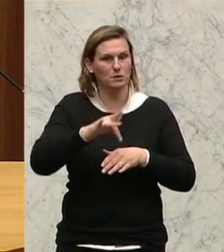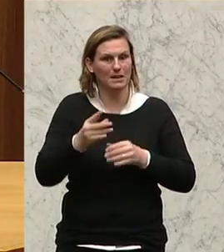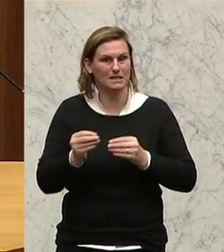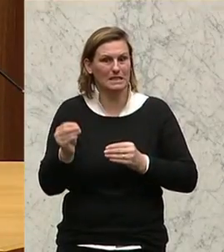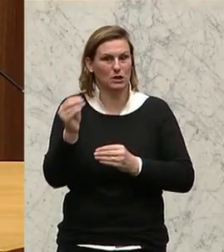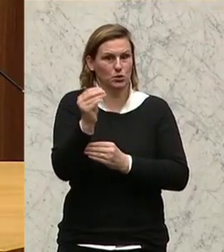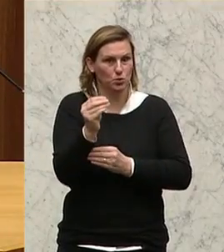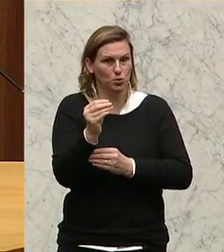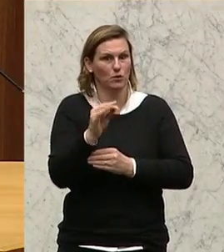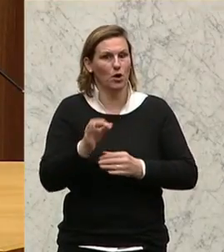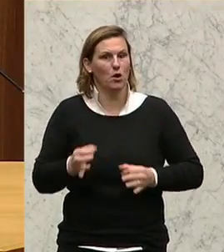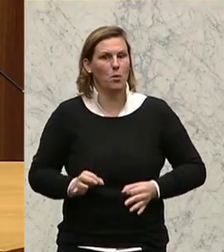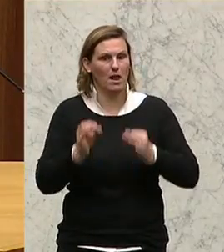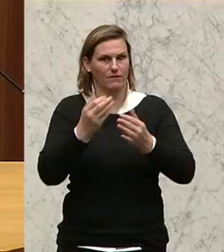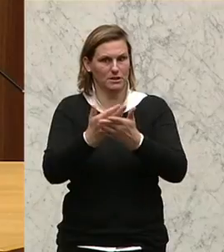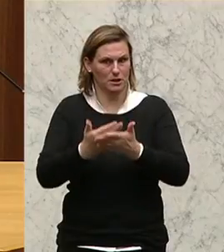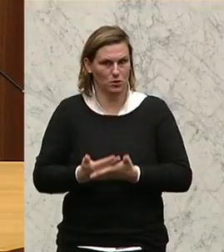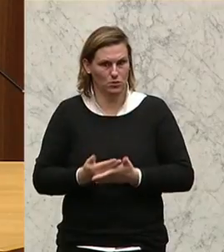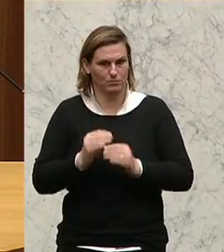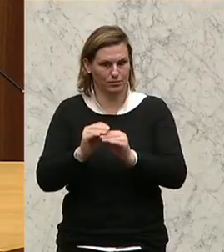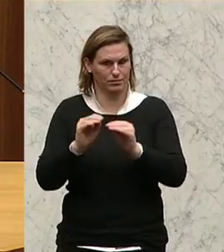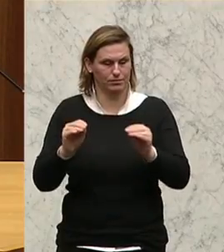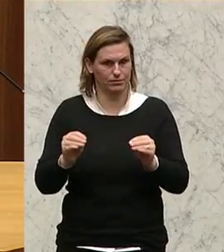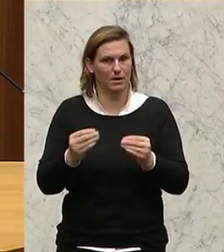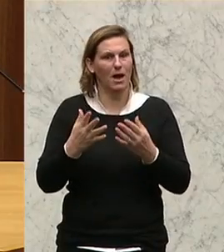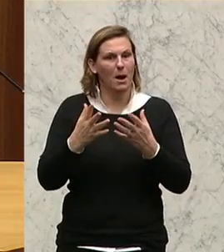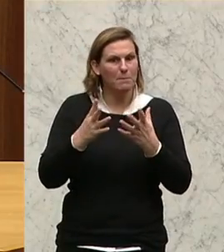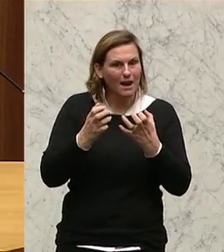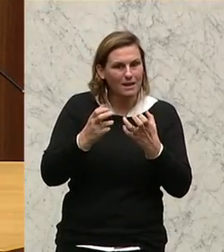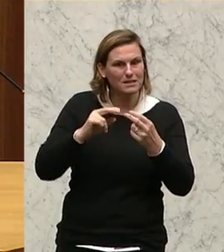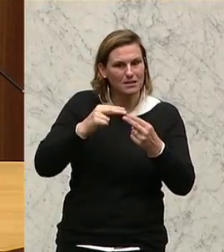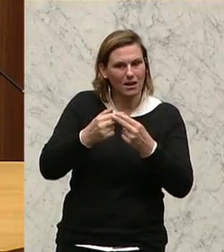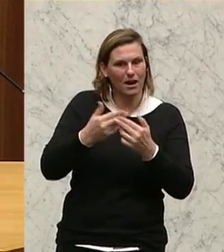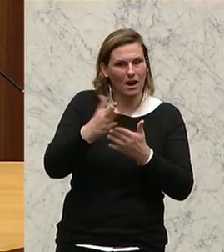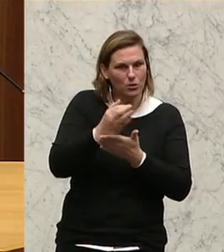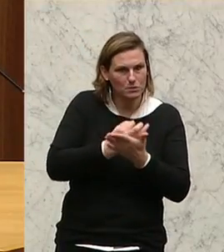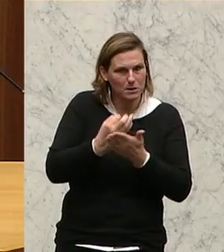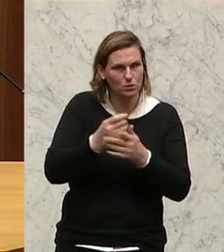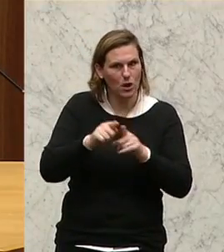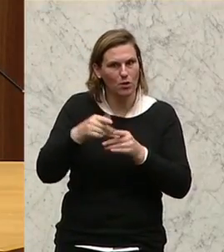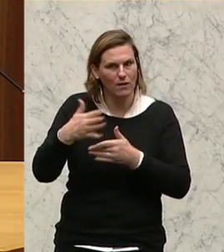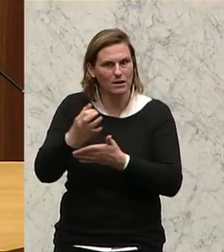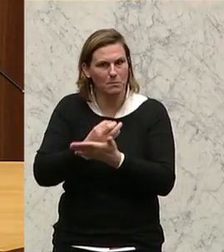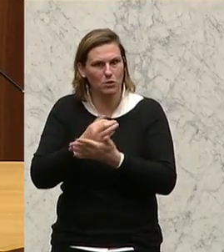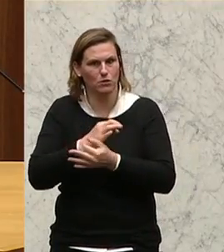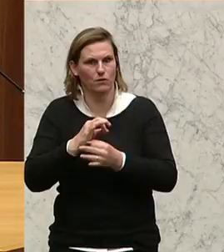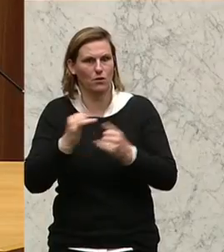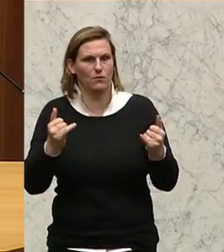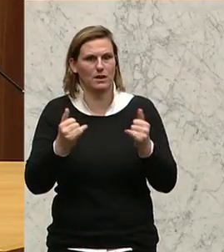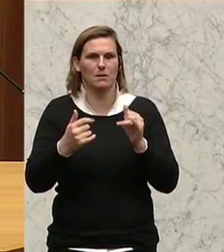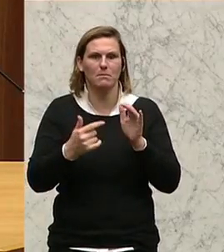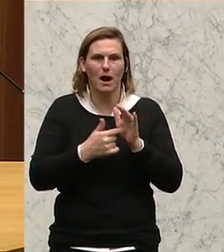Arbeitsplatznachqualifizierung anbieten. Dabei geht es um die praxisnahe Aus und Weiterbildung für die konkreten betrieblichen